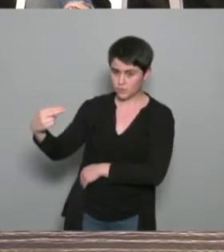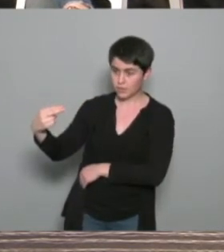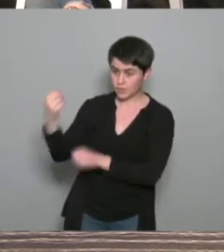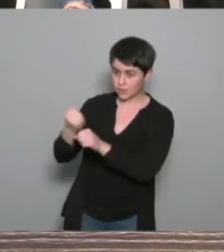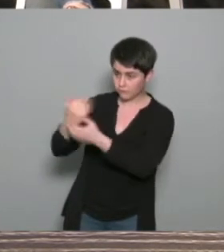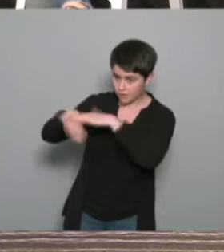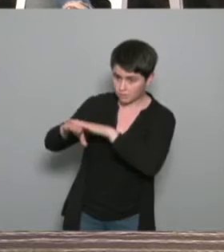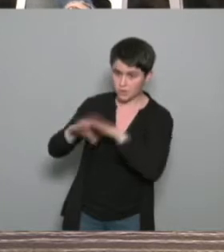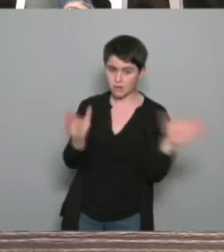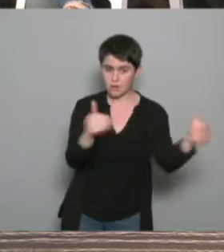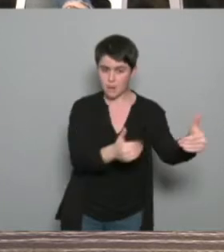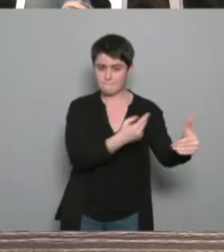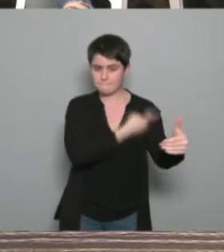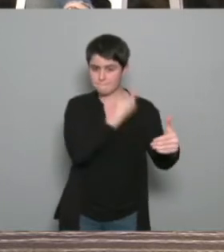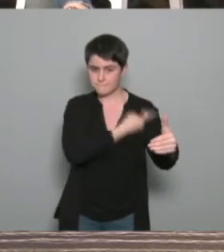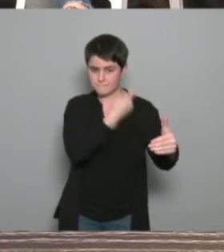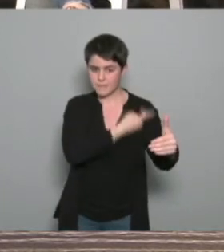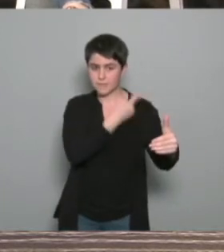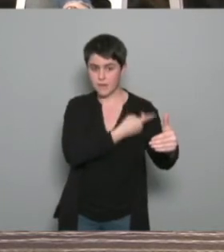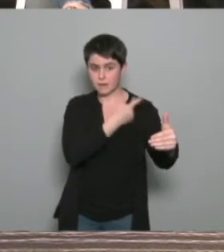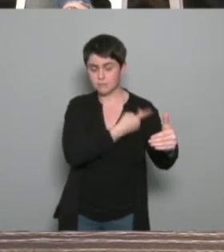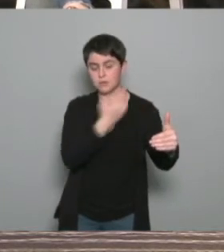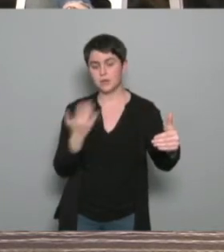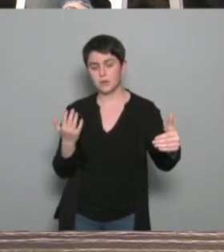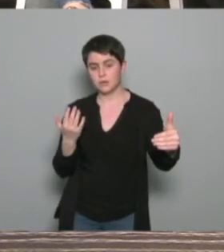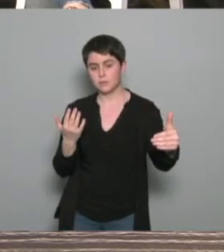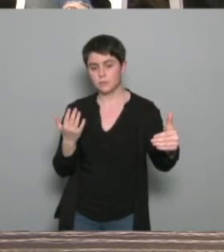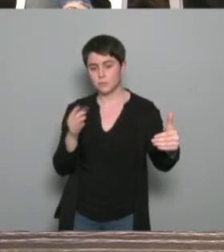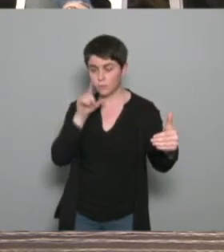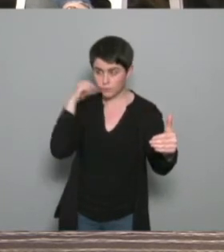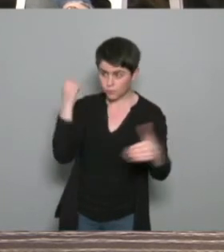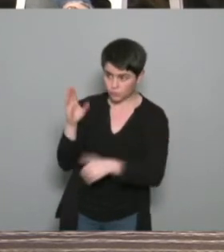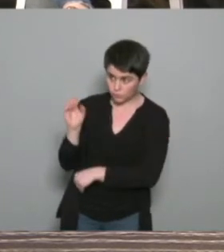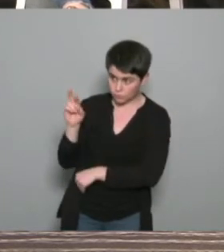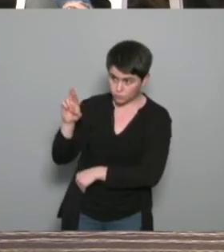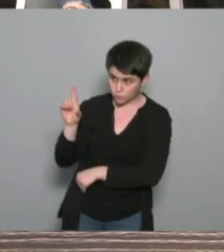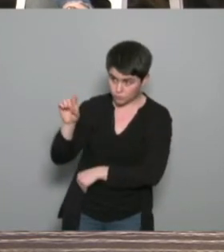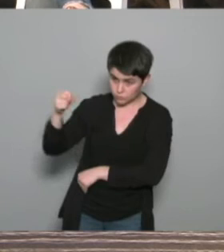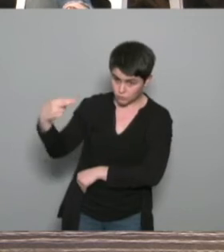médical aussi, petit peu, on veut dire, qui vous rapproche un petit peu. Est-ce que M. Bourdon, vous voulez